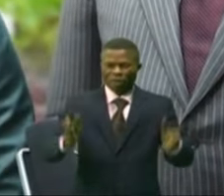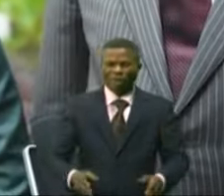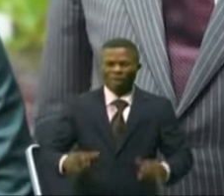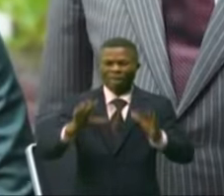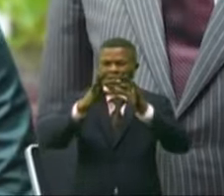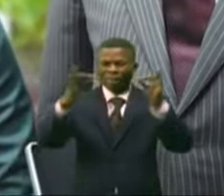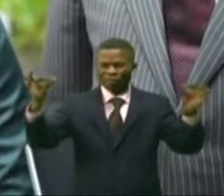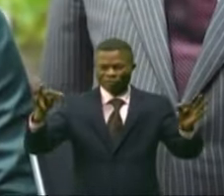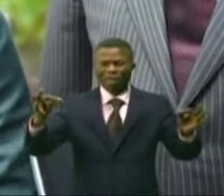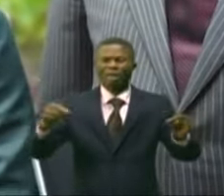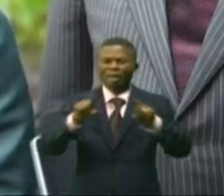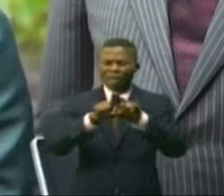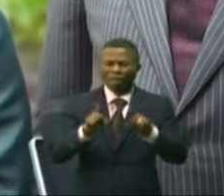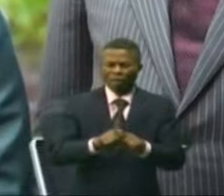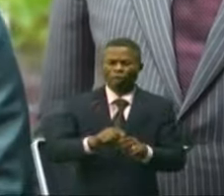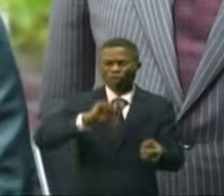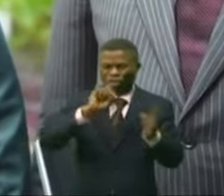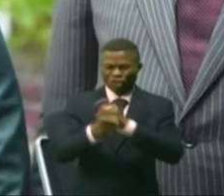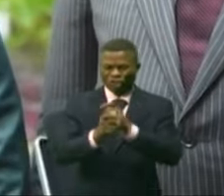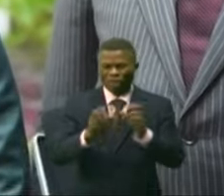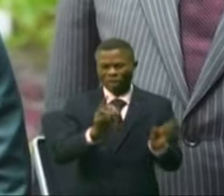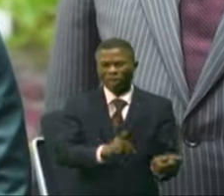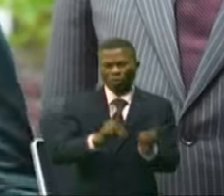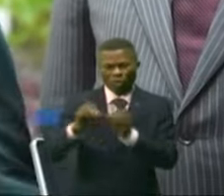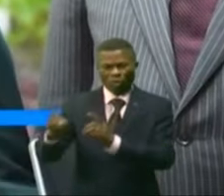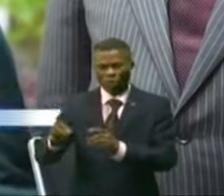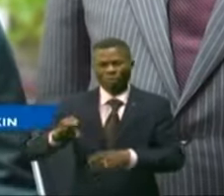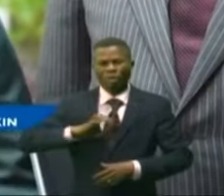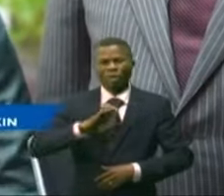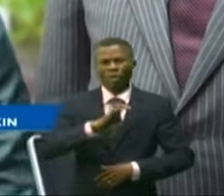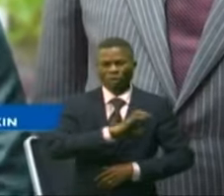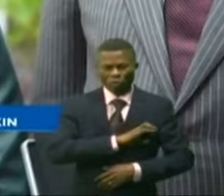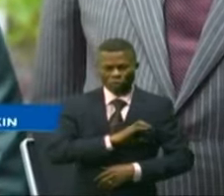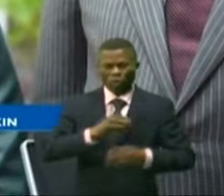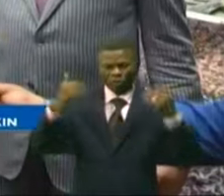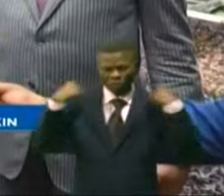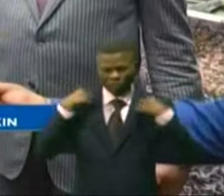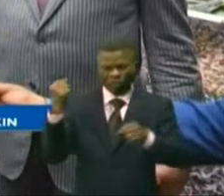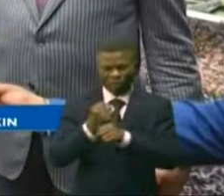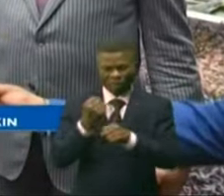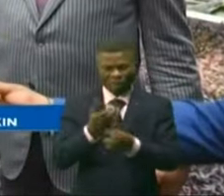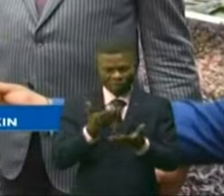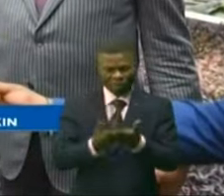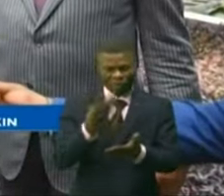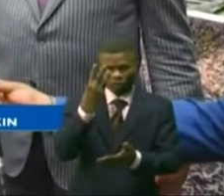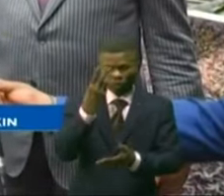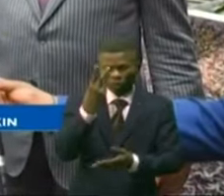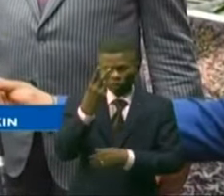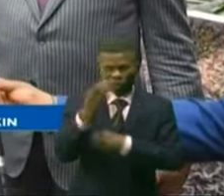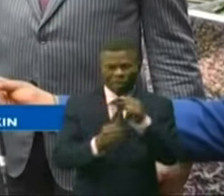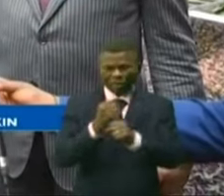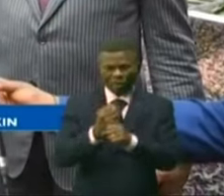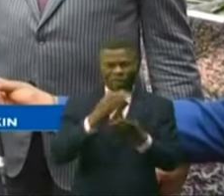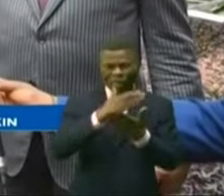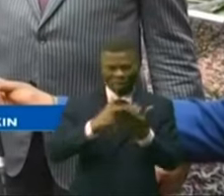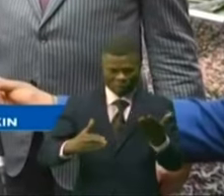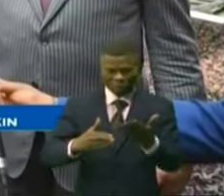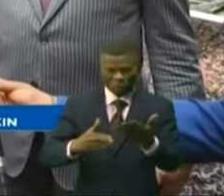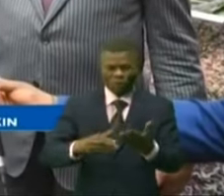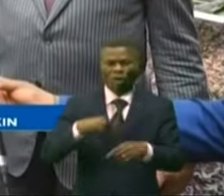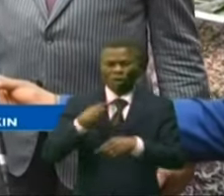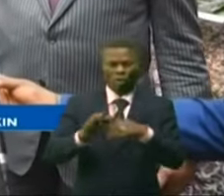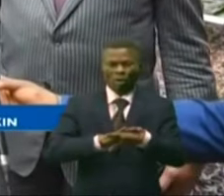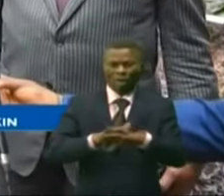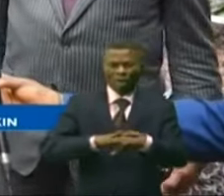fibre optique. Aussi, une des raisons de cette réunion, c'est le comité de coordination du projet. Dans deux ans et demi, vous prendrez le train de la ville de